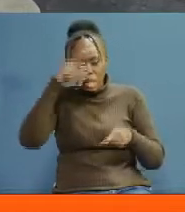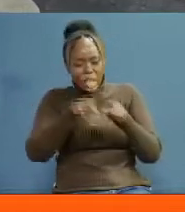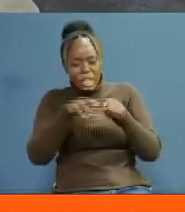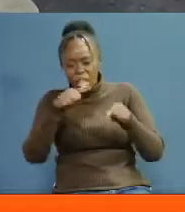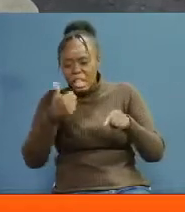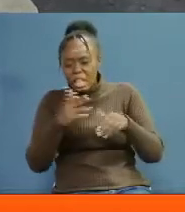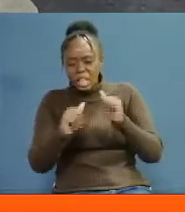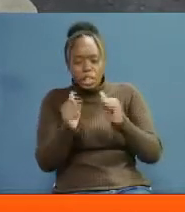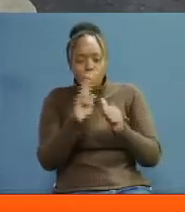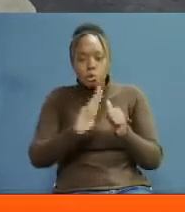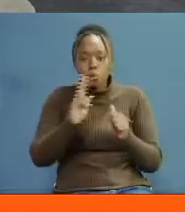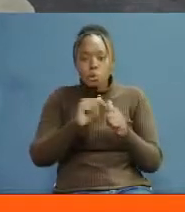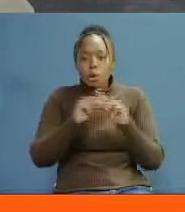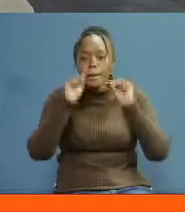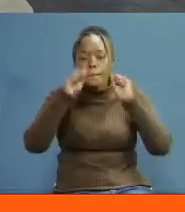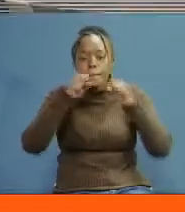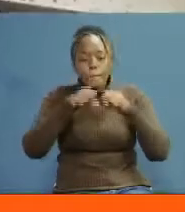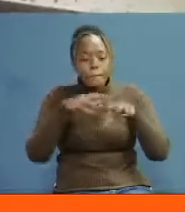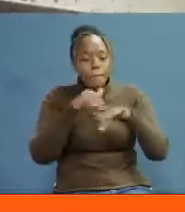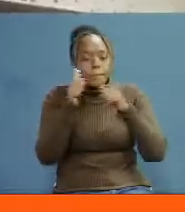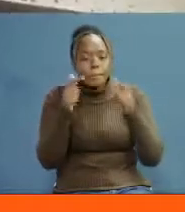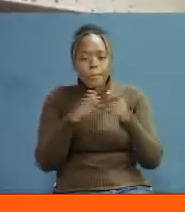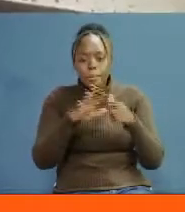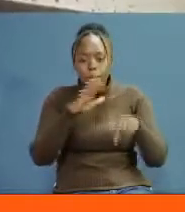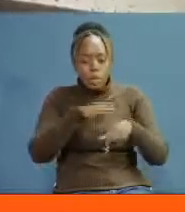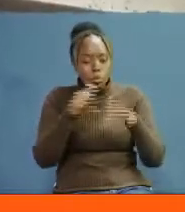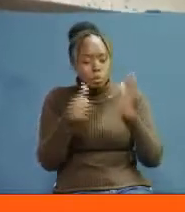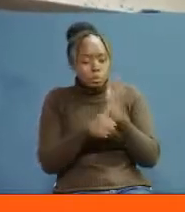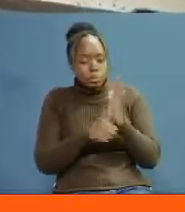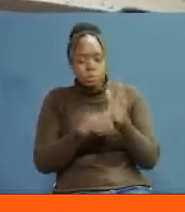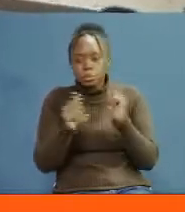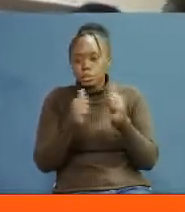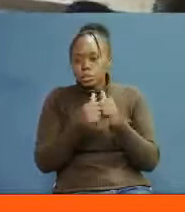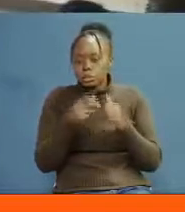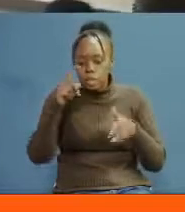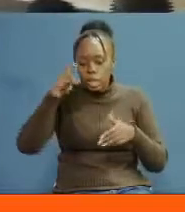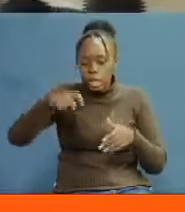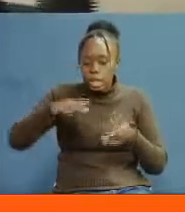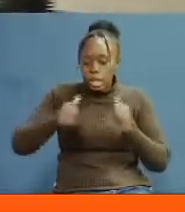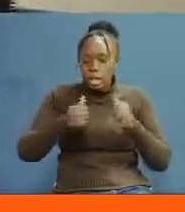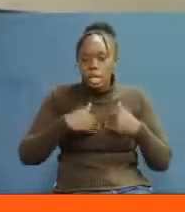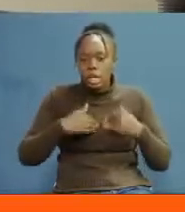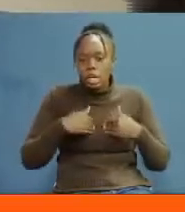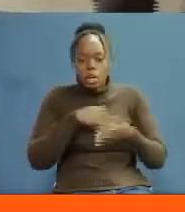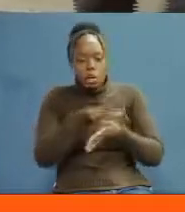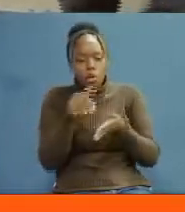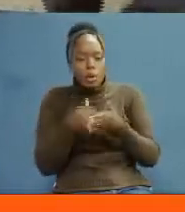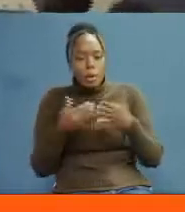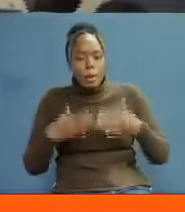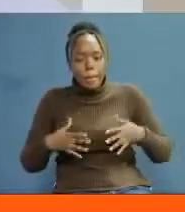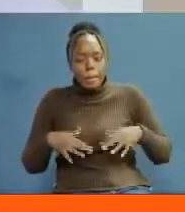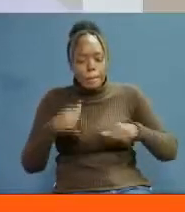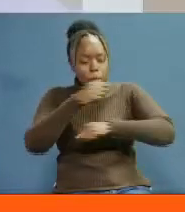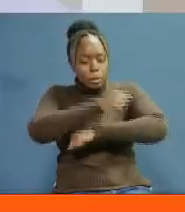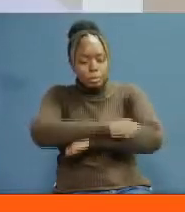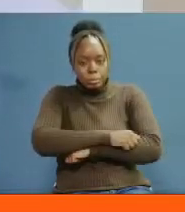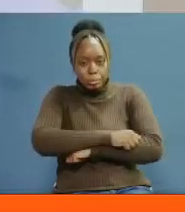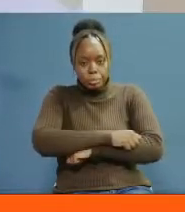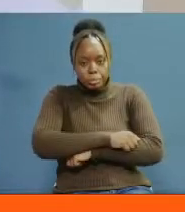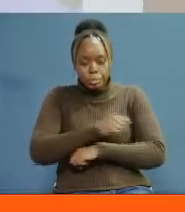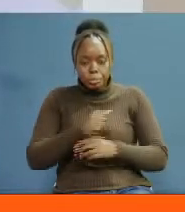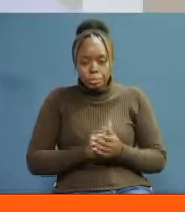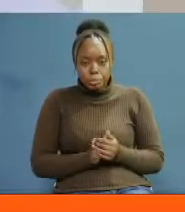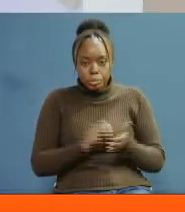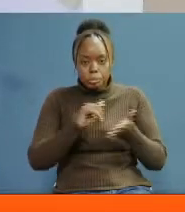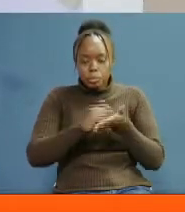meangaziwa kamanjia muafaka kukabili hali hitata Iki hitaji unguaji mkono wa usika wote shuleni Drugs creation